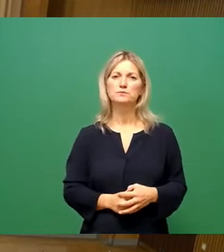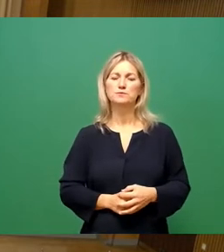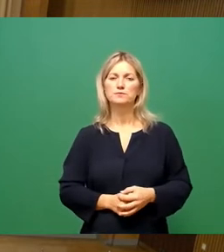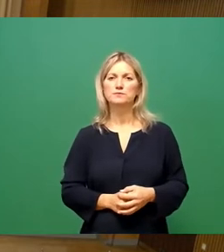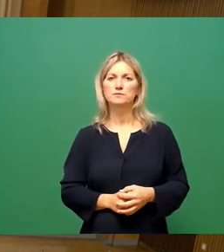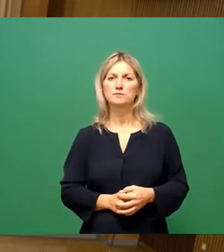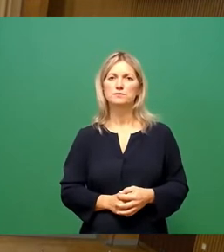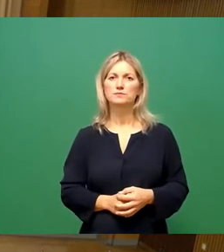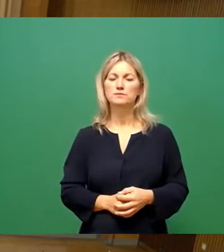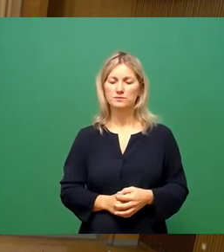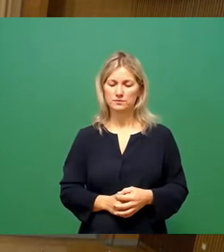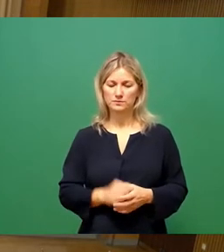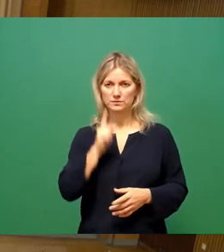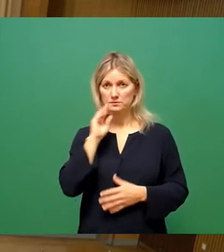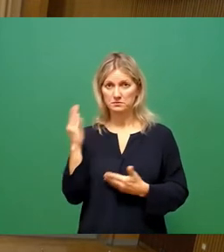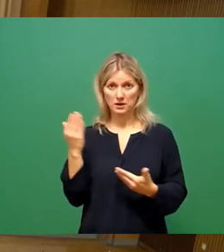Herr Ronny Dietrich, sind Sie?